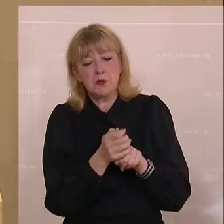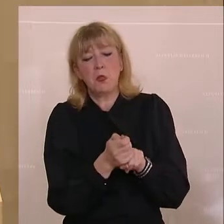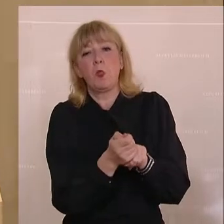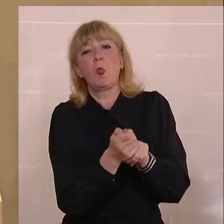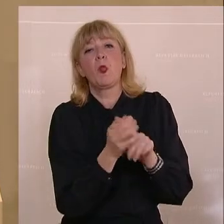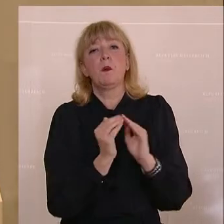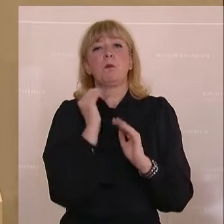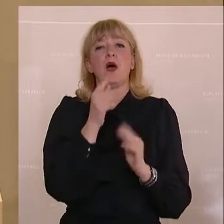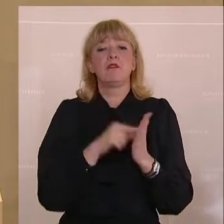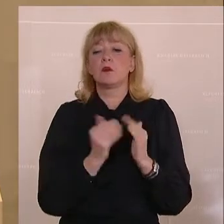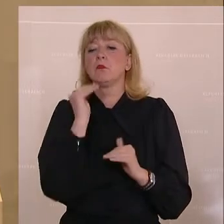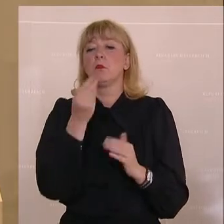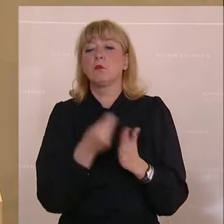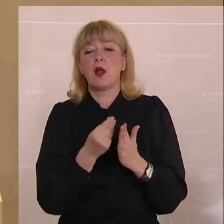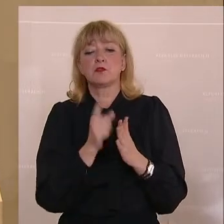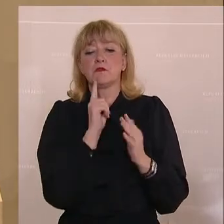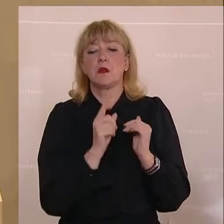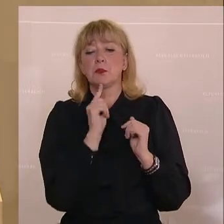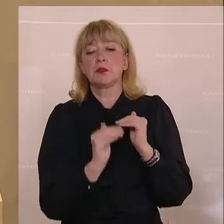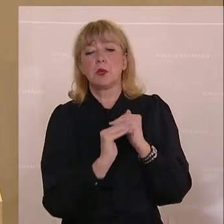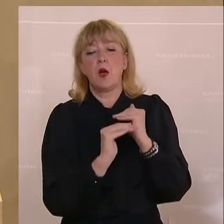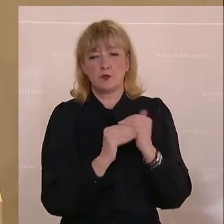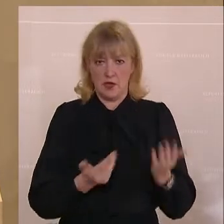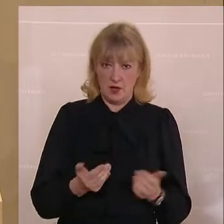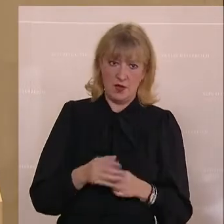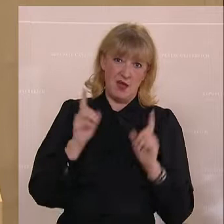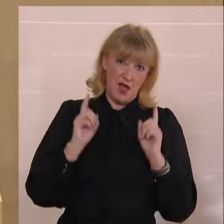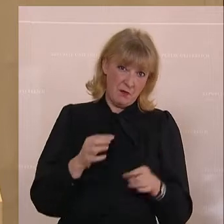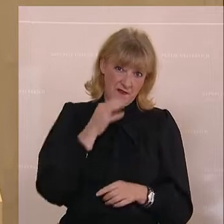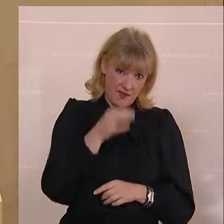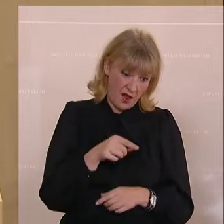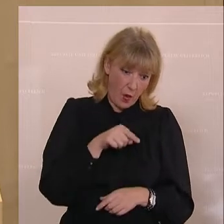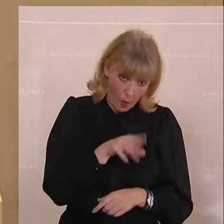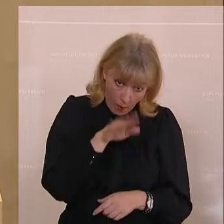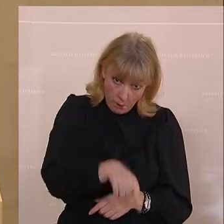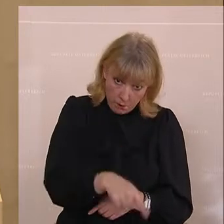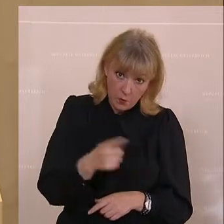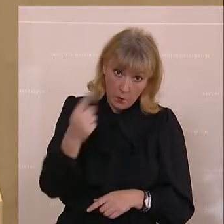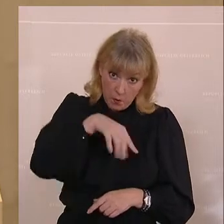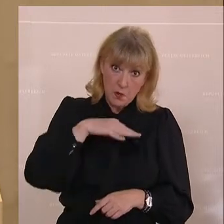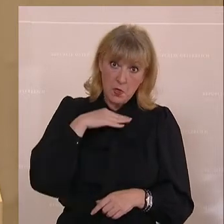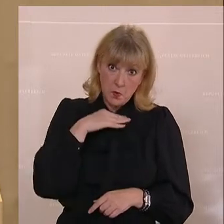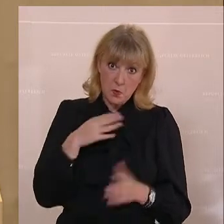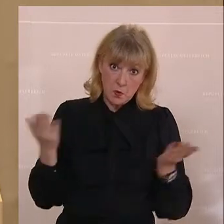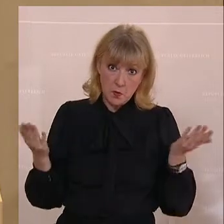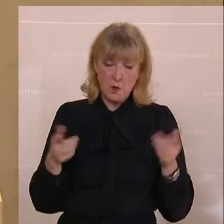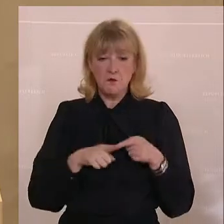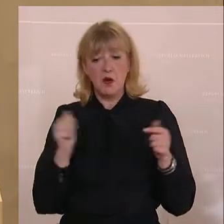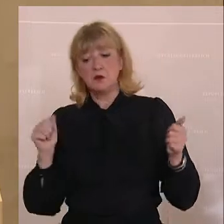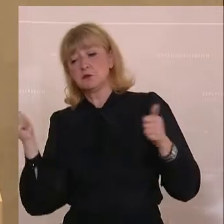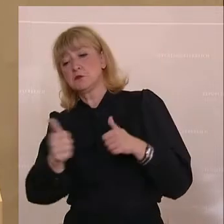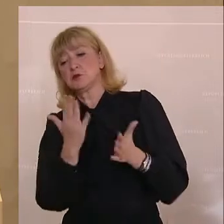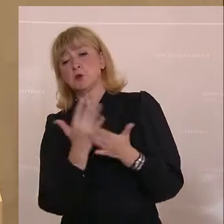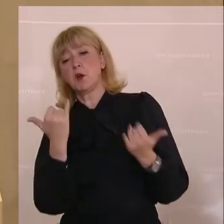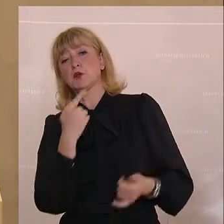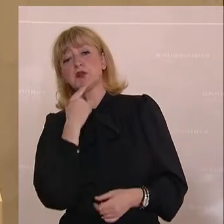diese gesteigerten Preise abfedern zu können. Die Frage wird nur sein, wird das reichen? Und ich verognostiziere Ihnen heute schon.